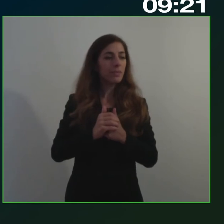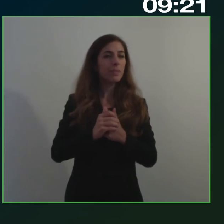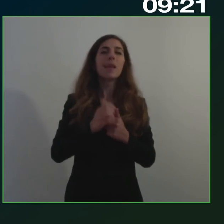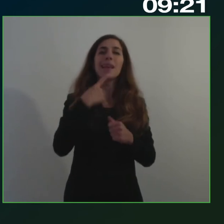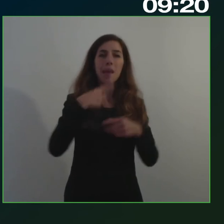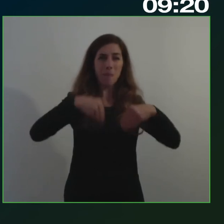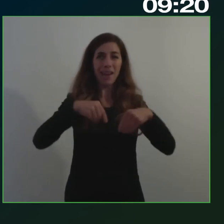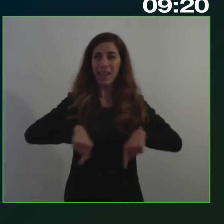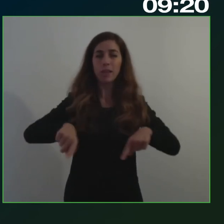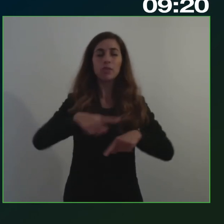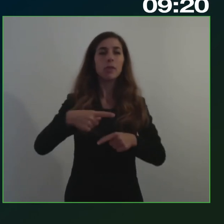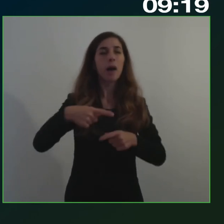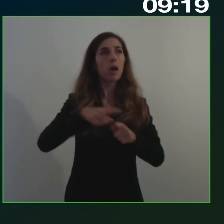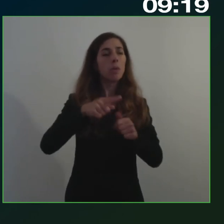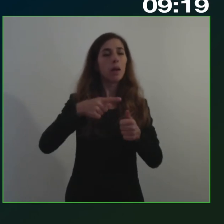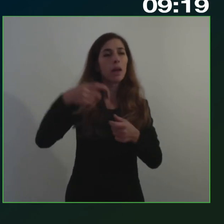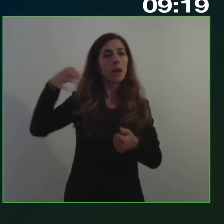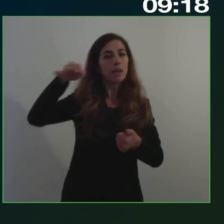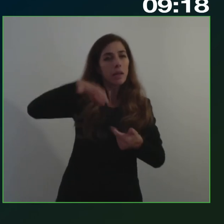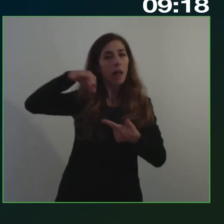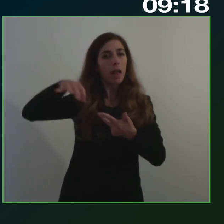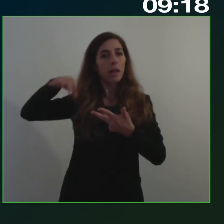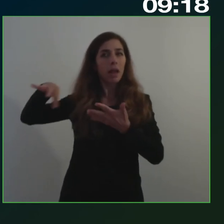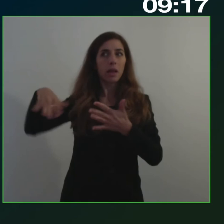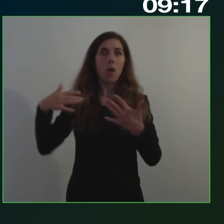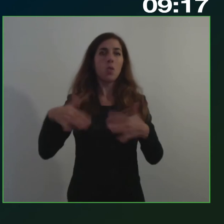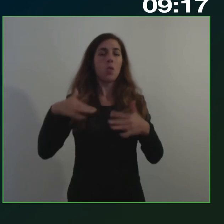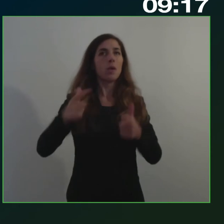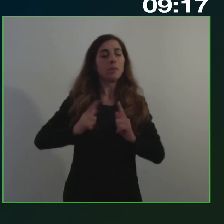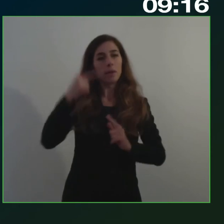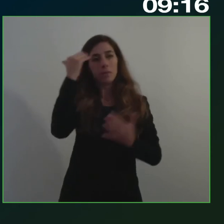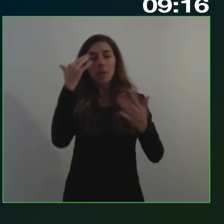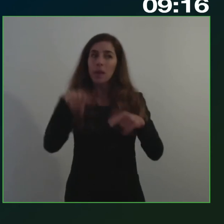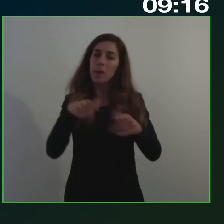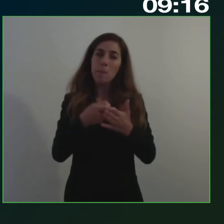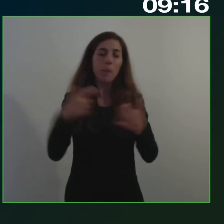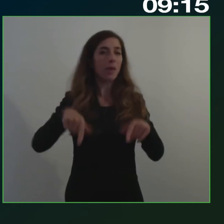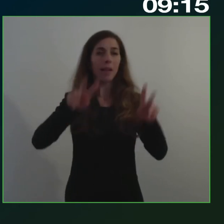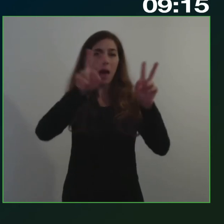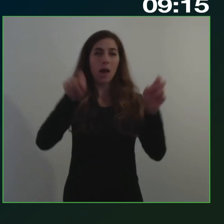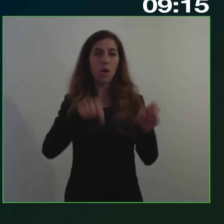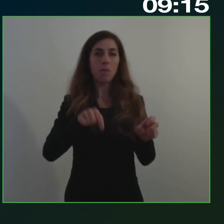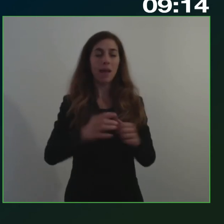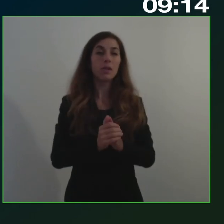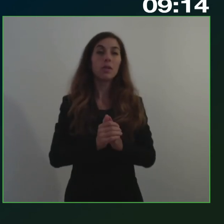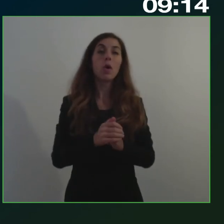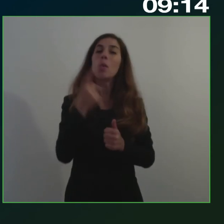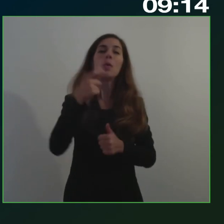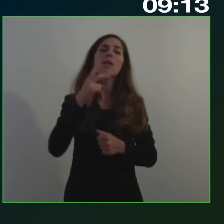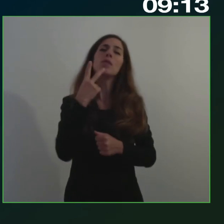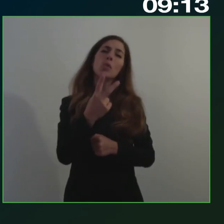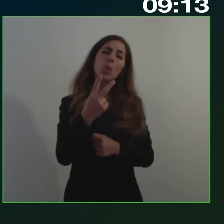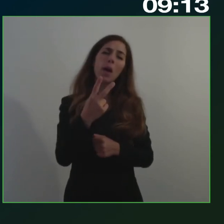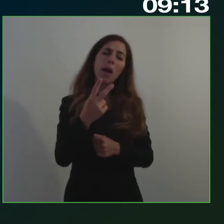partecipanti quanto è importante questo questo argomento quanto è importante questo argomento per soprattutto per due ordini di motivi